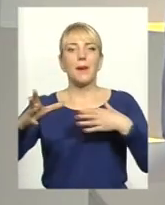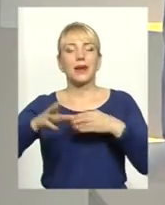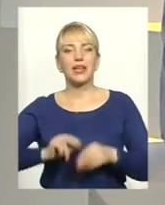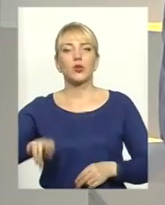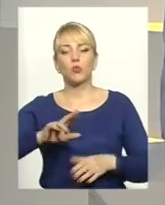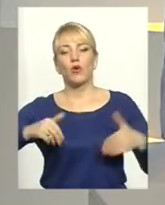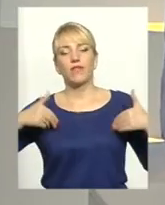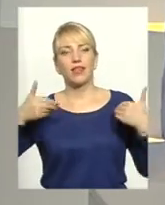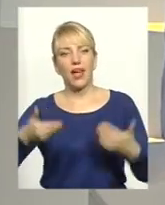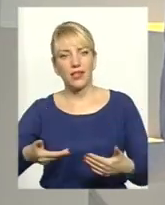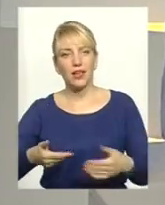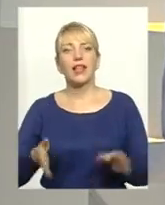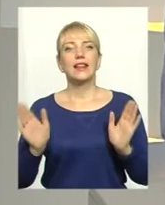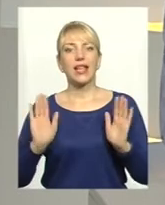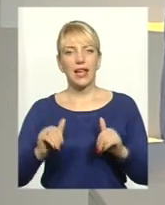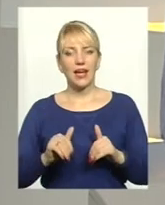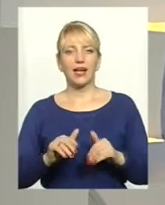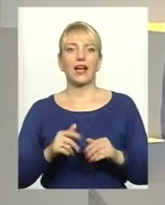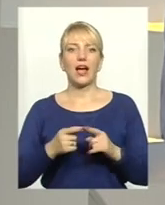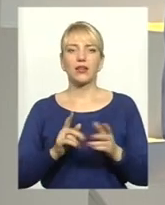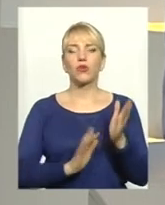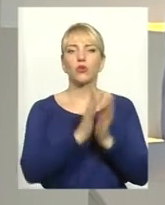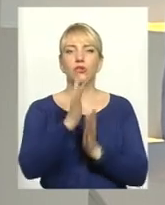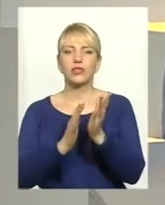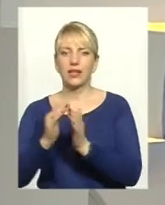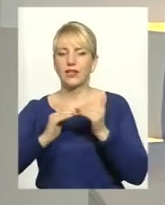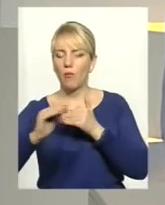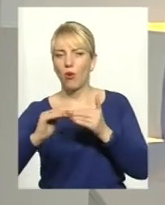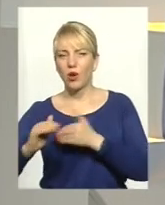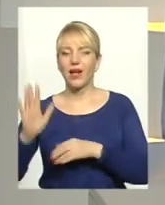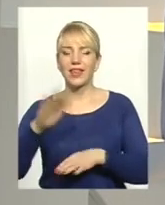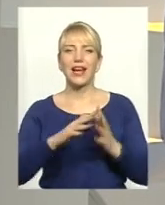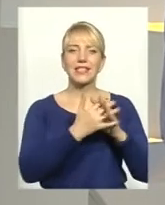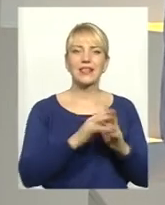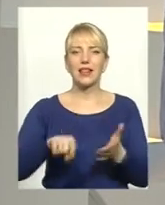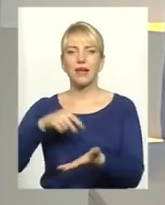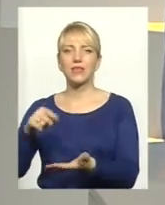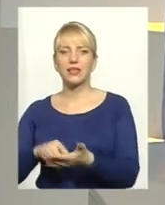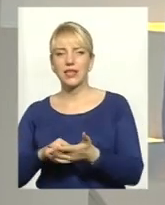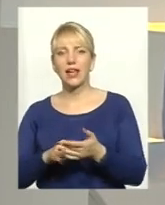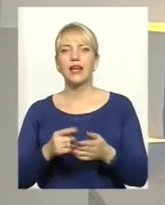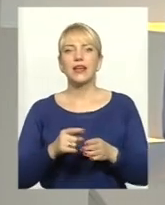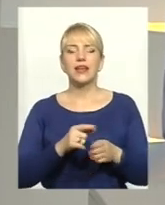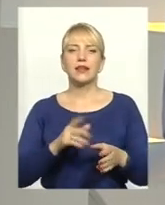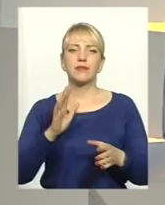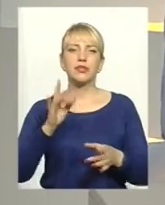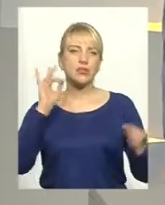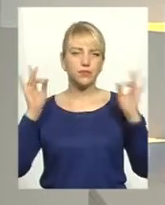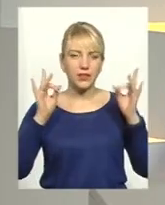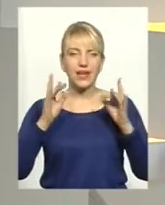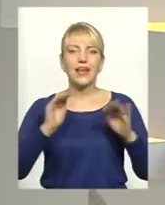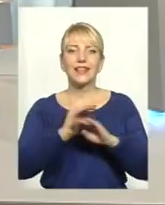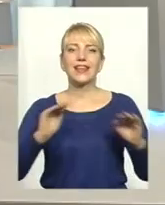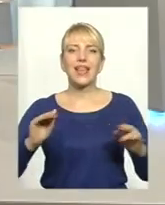до вітань. Нехай рясно колесеться ваші поля, нехай села і міста заливаються рясним дитячим сміхом.